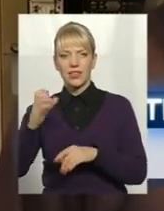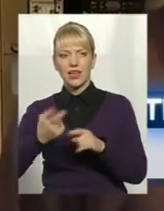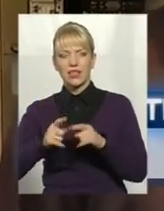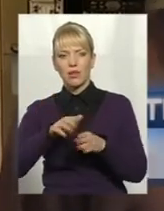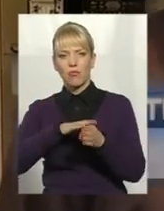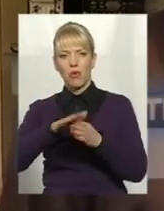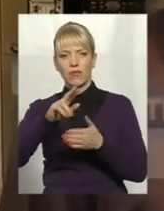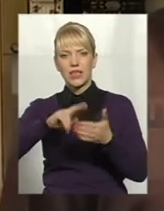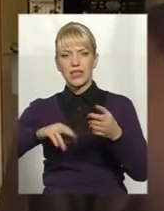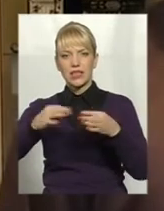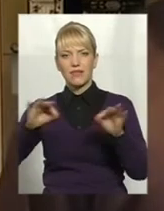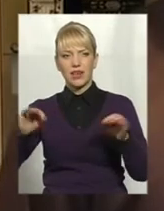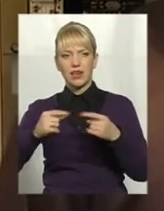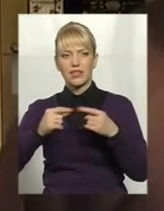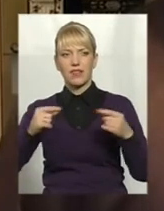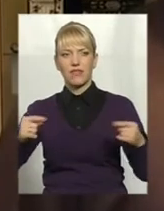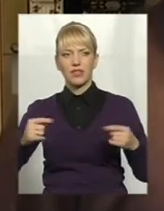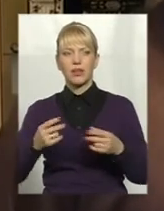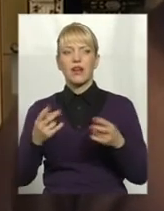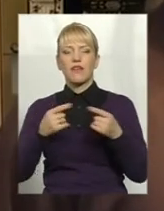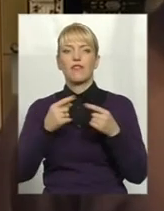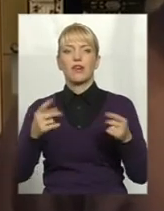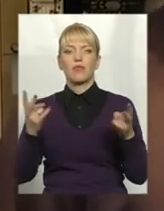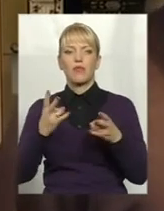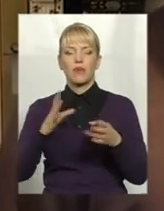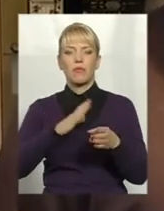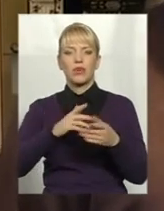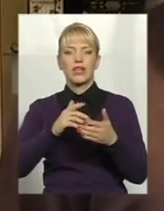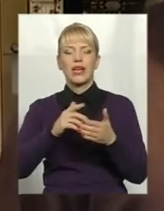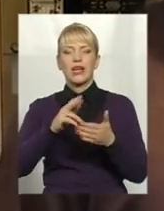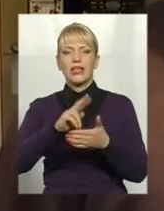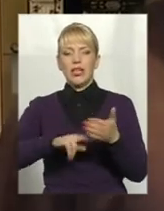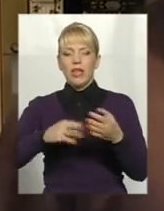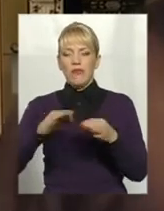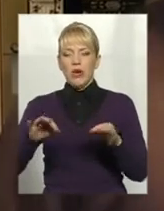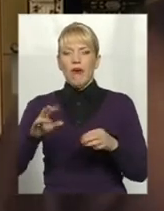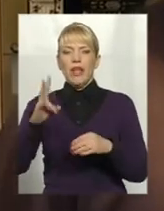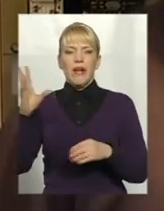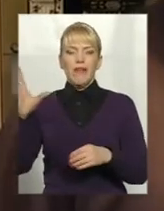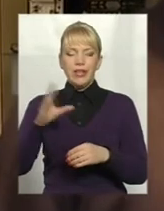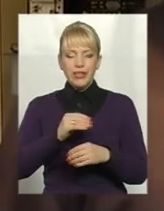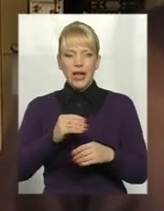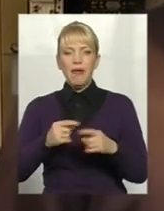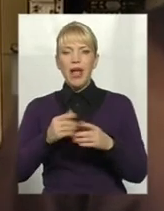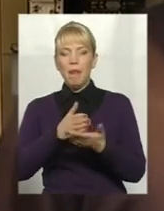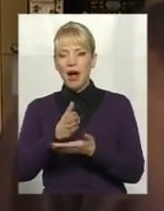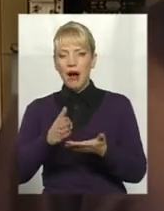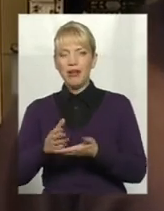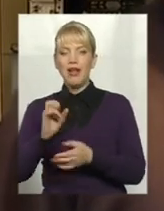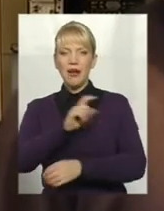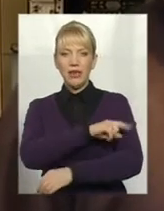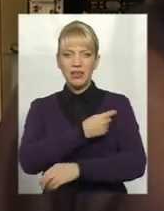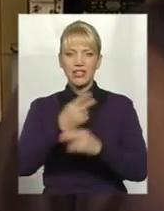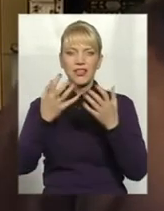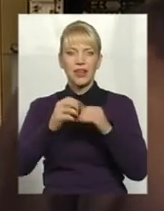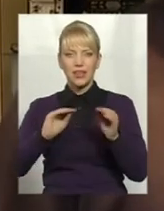сертифікація виробів. Вироби мають сертифіковані бути по всім направленням, як медична техніка і прилади обліку. Те, що